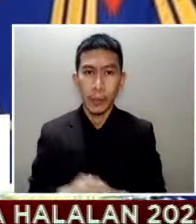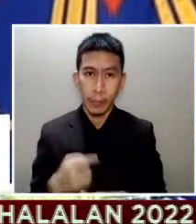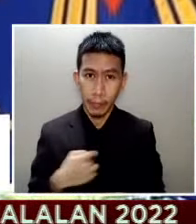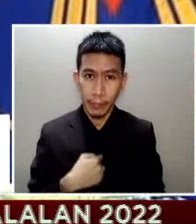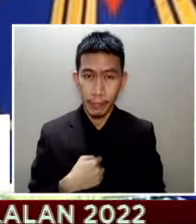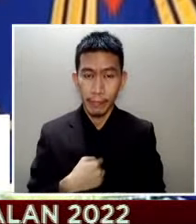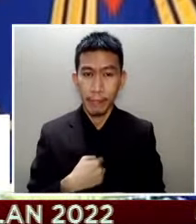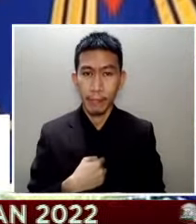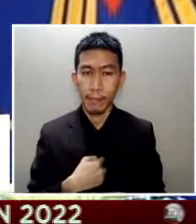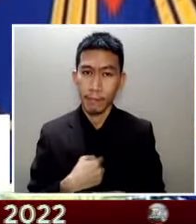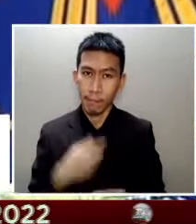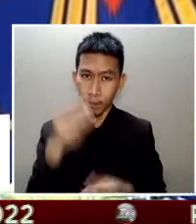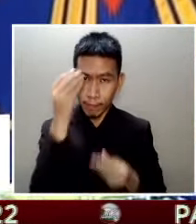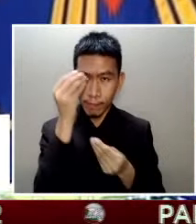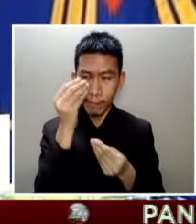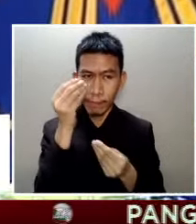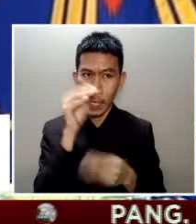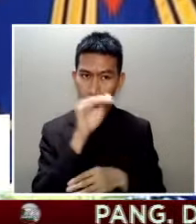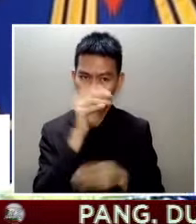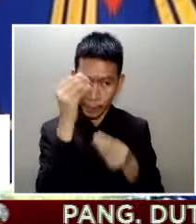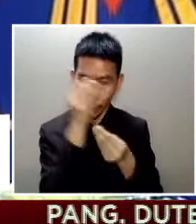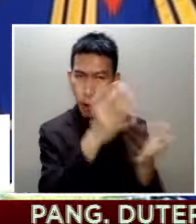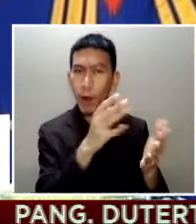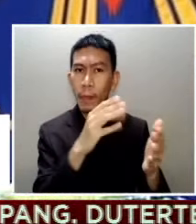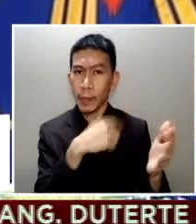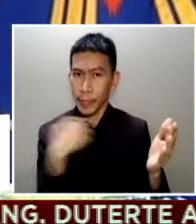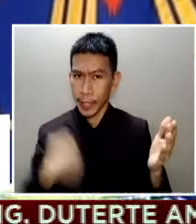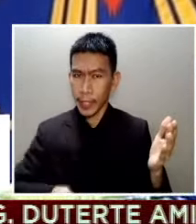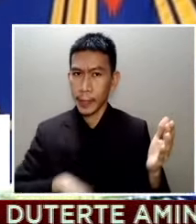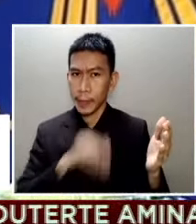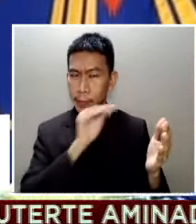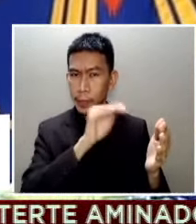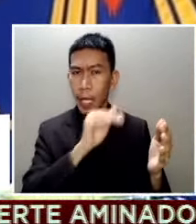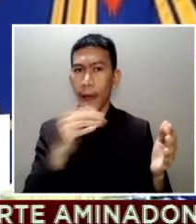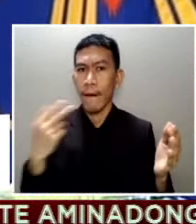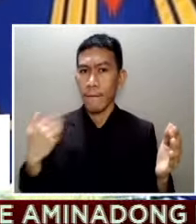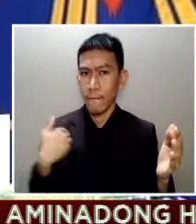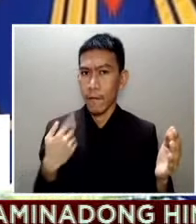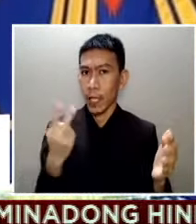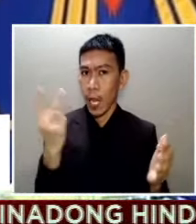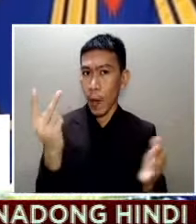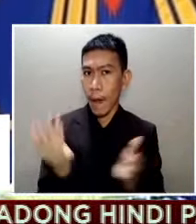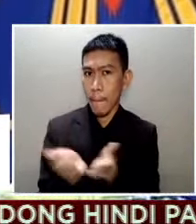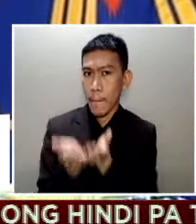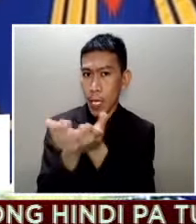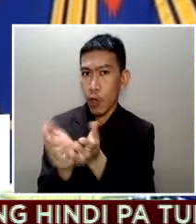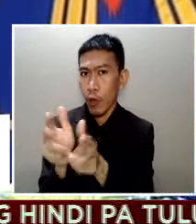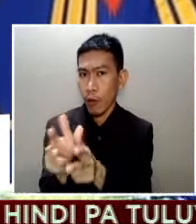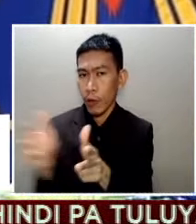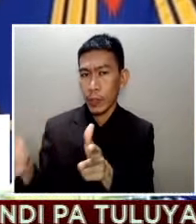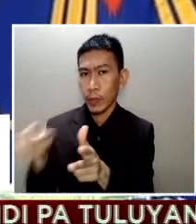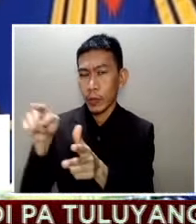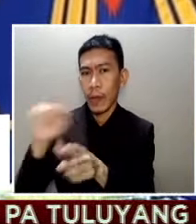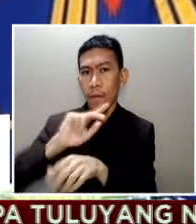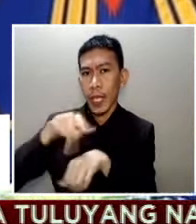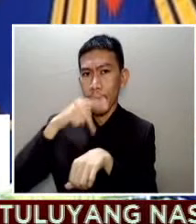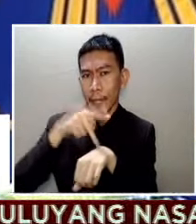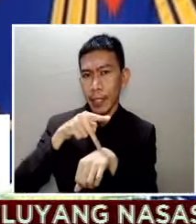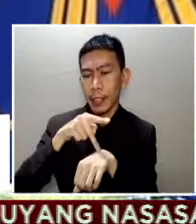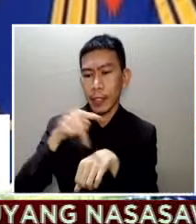China May dalawang barko ako diyan Philippine government sa